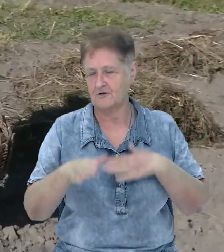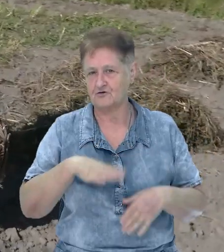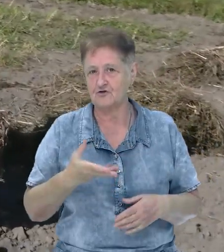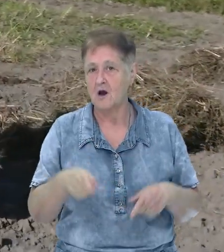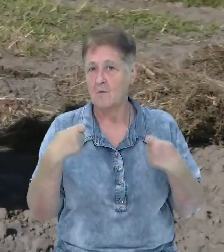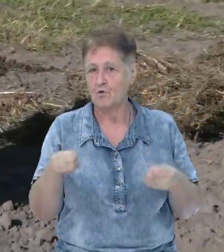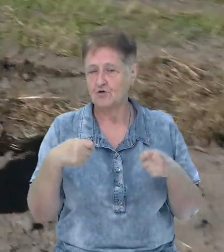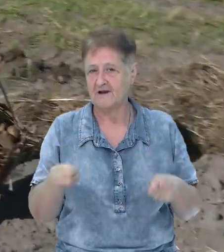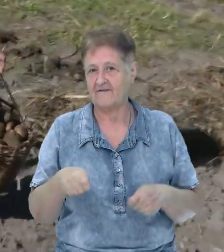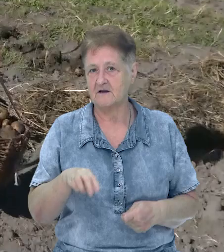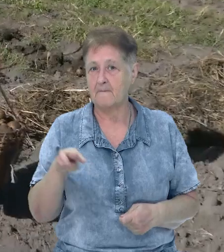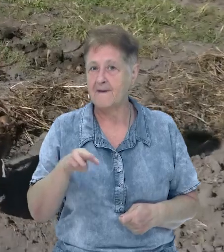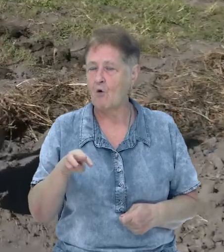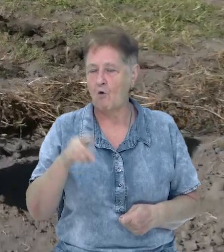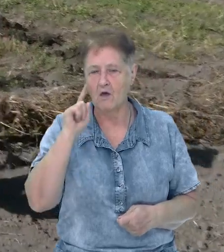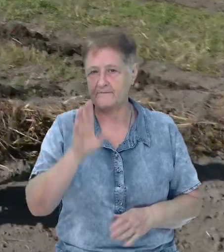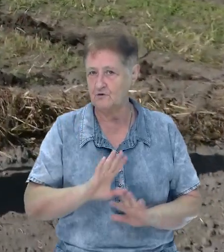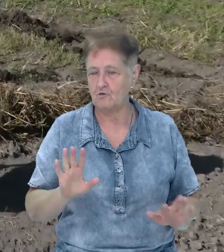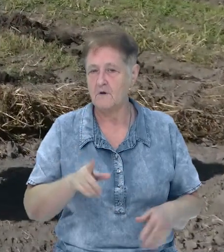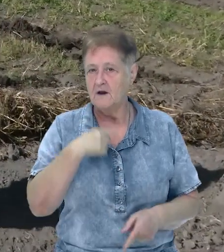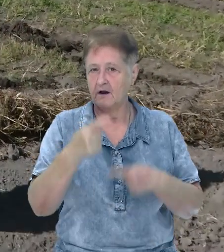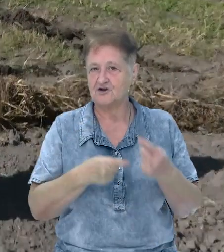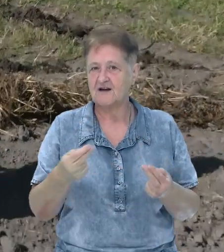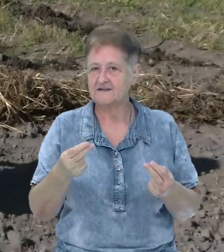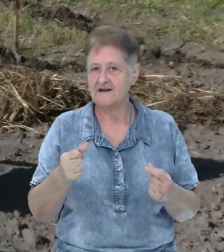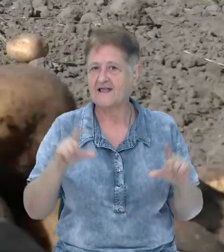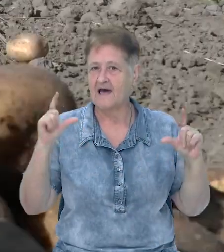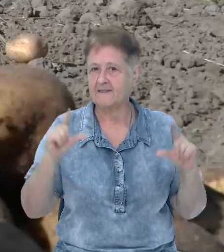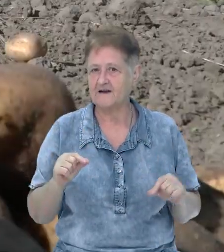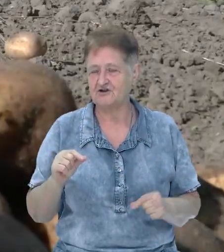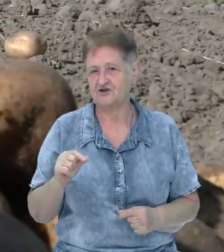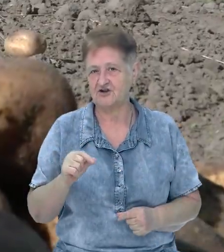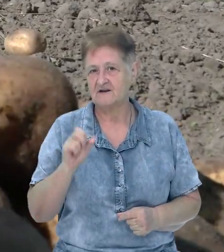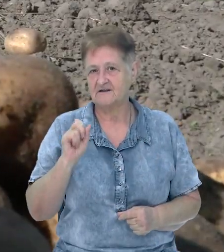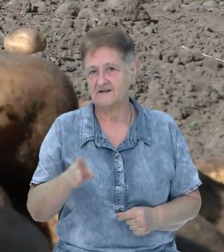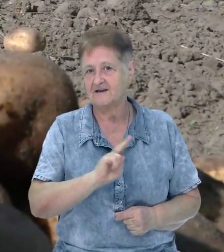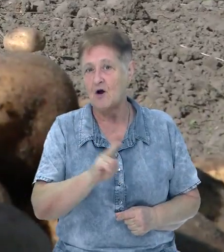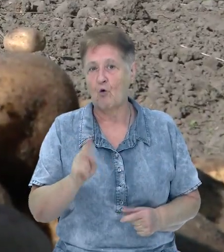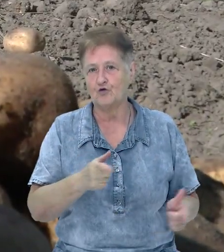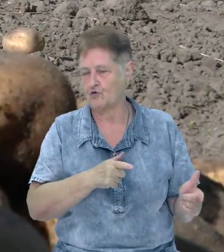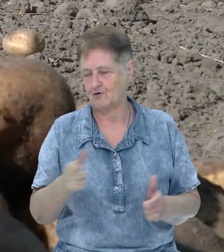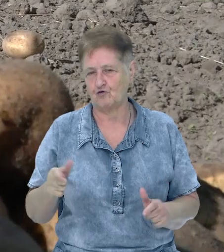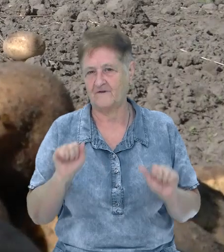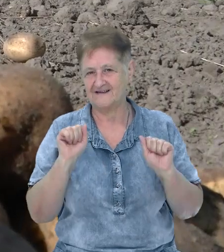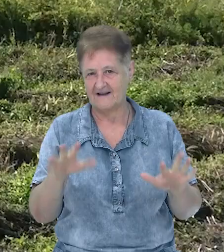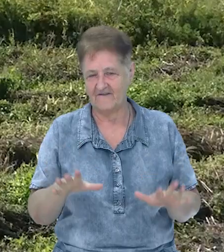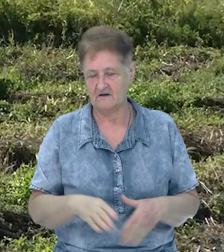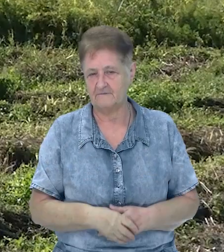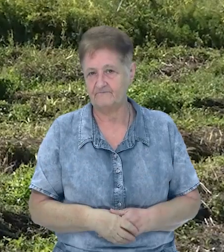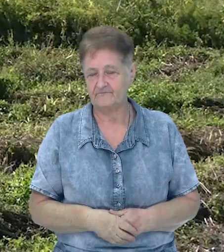Продавати картоплю Микола не збирається. Каже, ціна одвічі нижче тієї, за якою готовий здавати він.